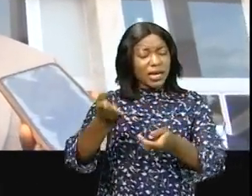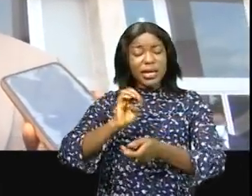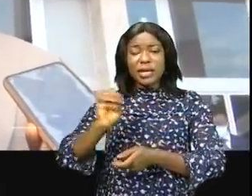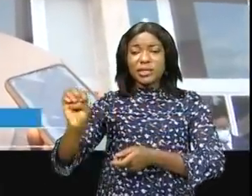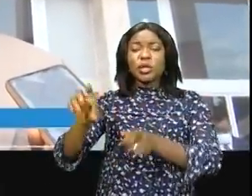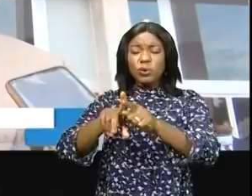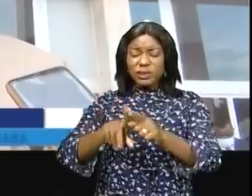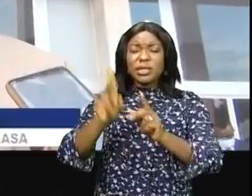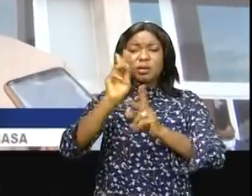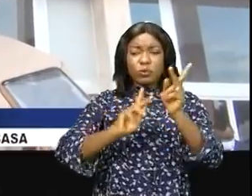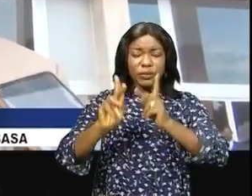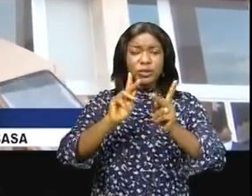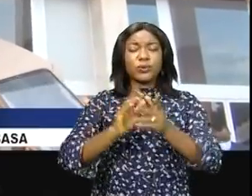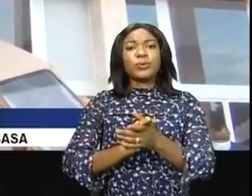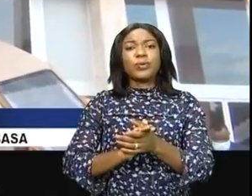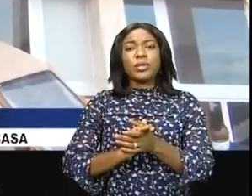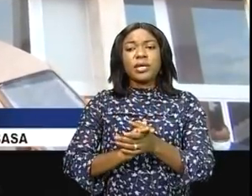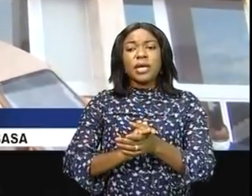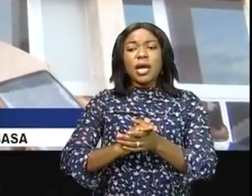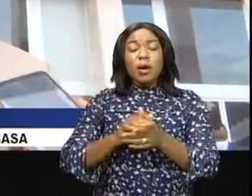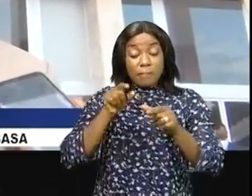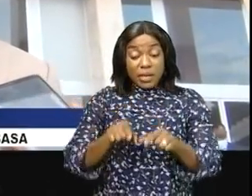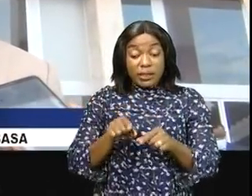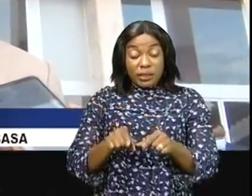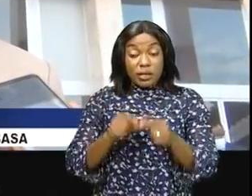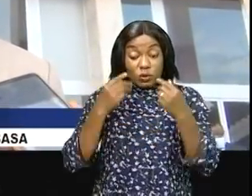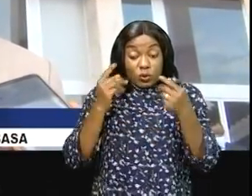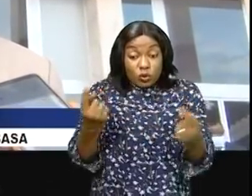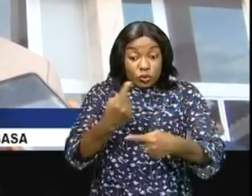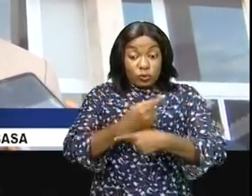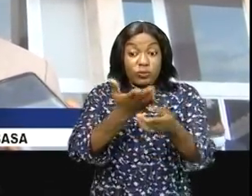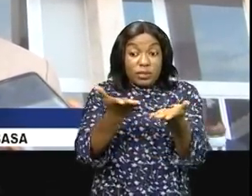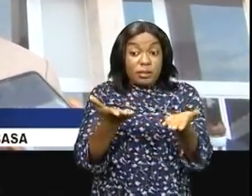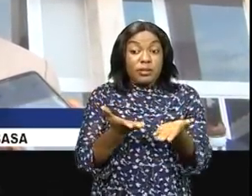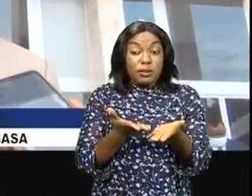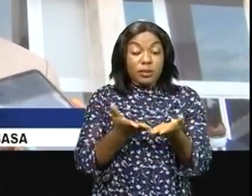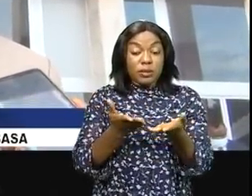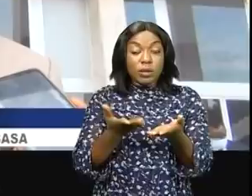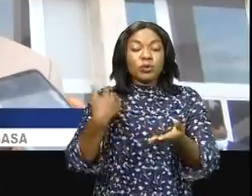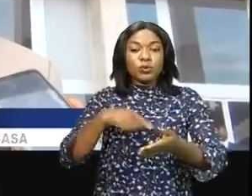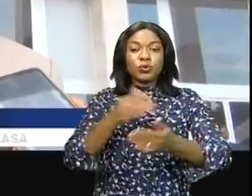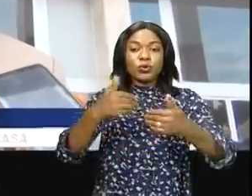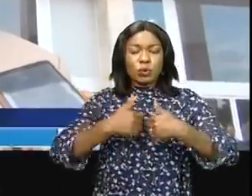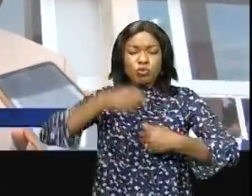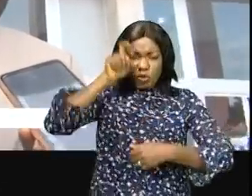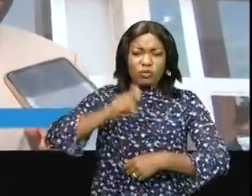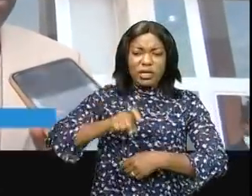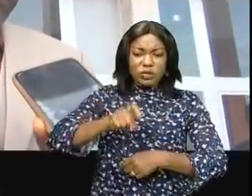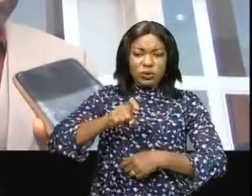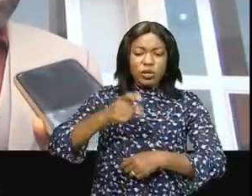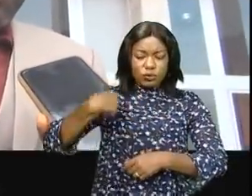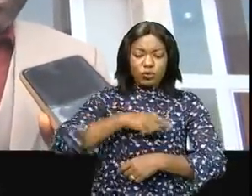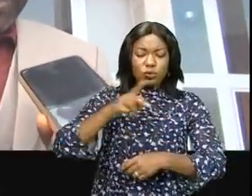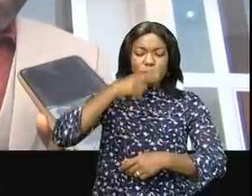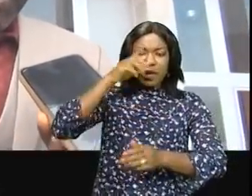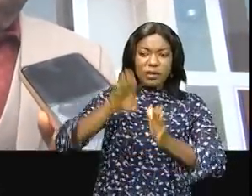population qui se passe actuellement. Donc aujourd'hui, nous sommes dans l'obligation, nous ensemble,